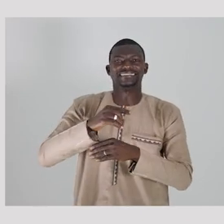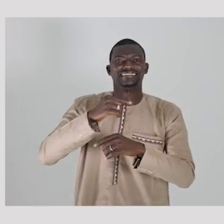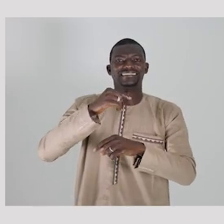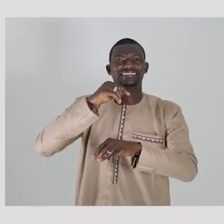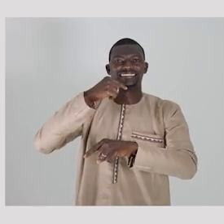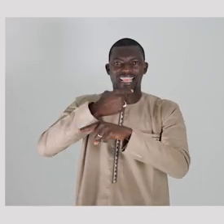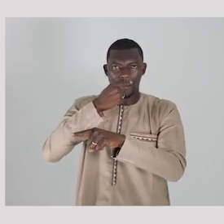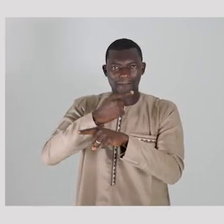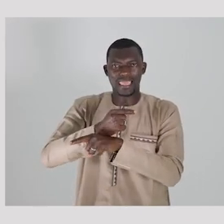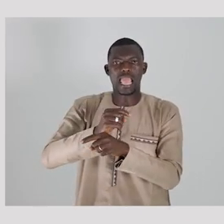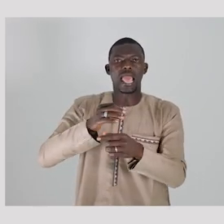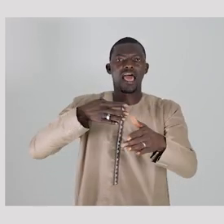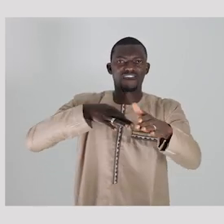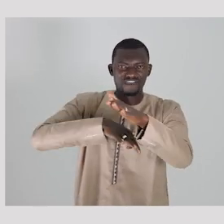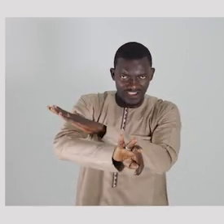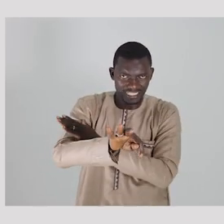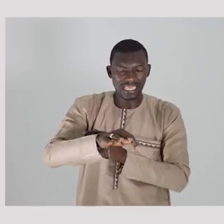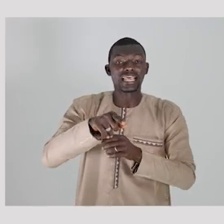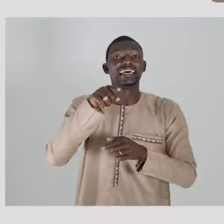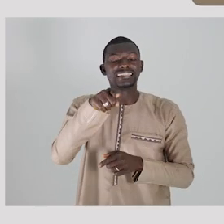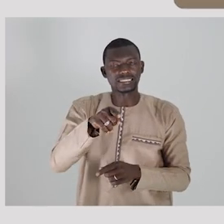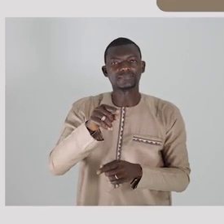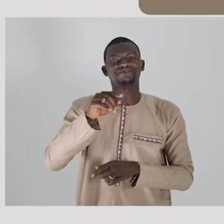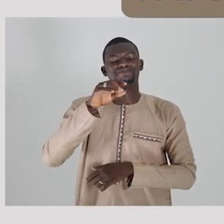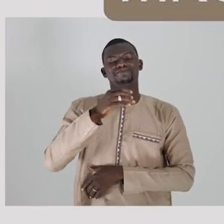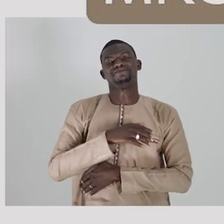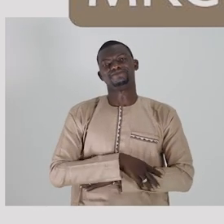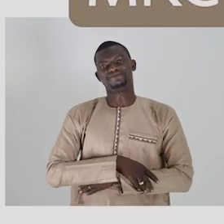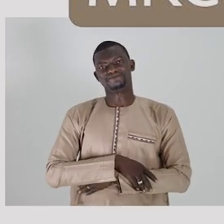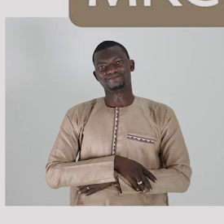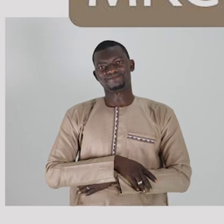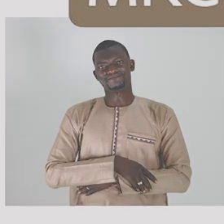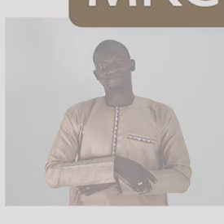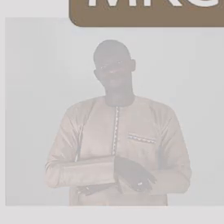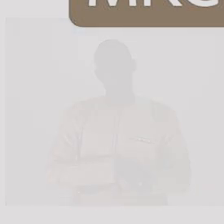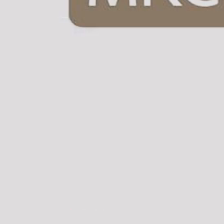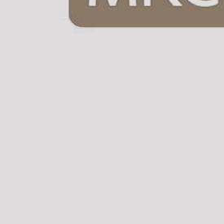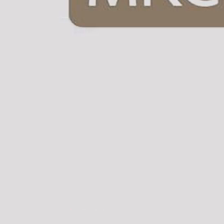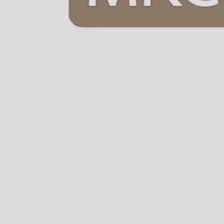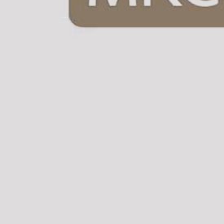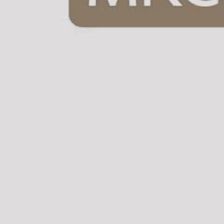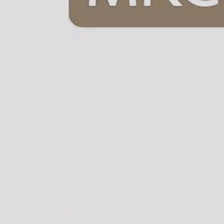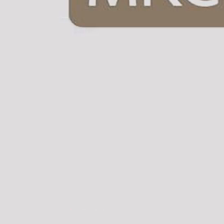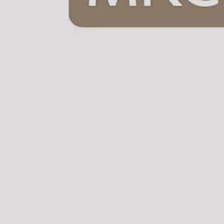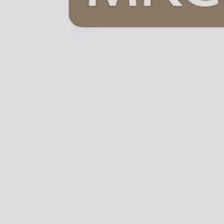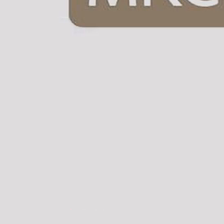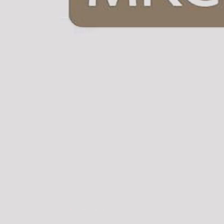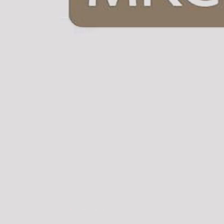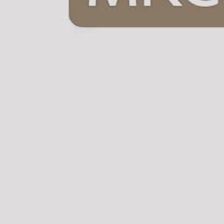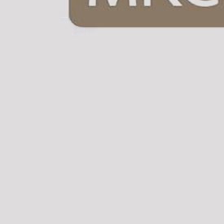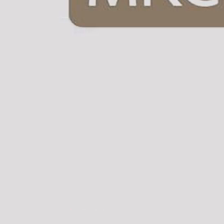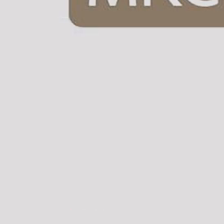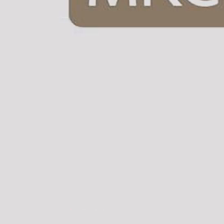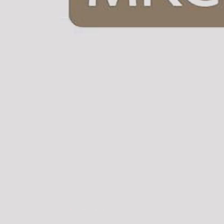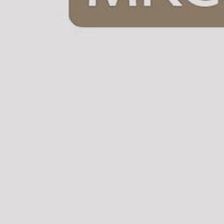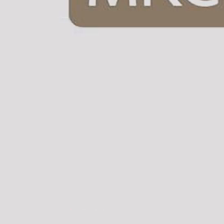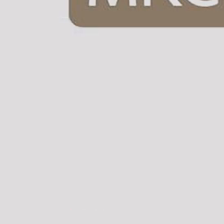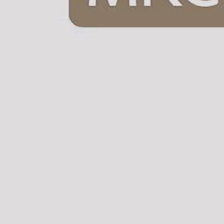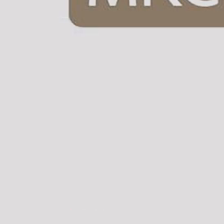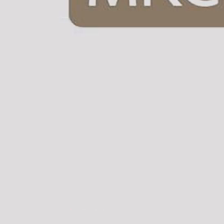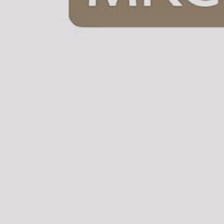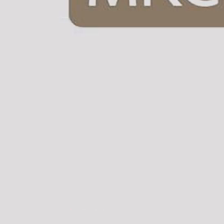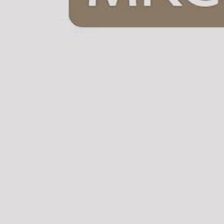Dundong ala njodi. O kibaru no mede nyidi fachondung e musidal modong ha eteri be modong. O kibaru addube dung